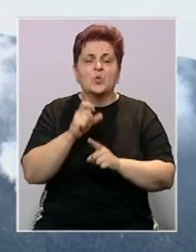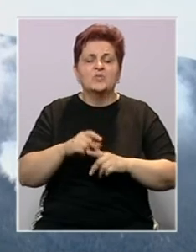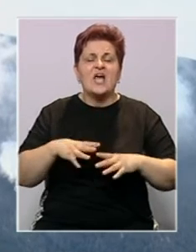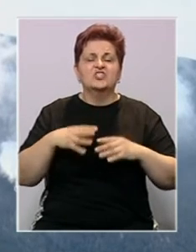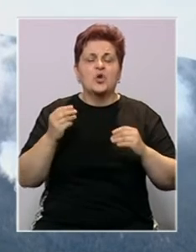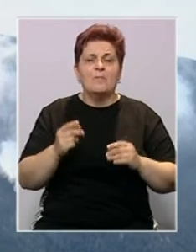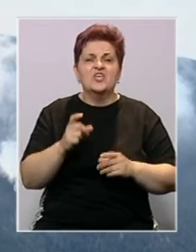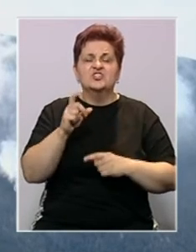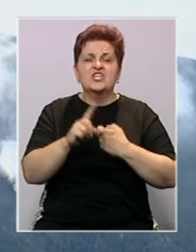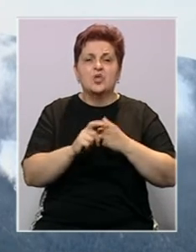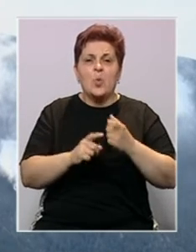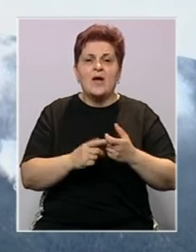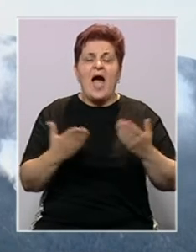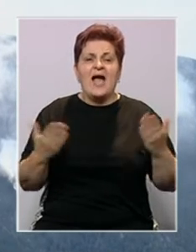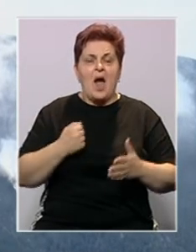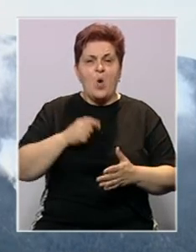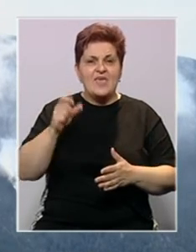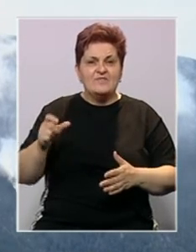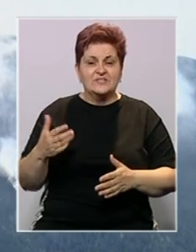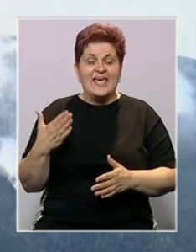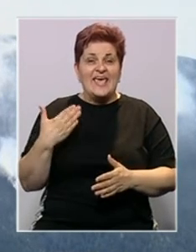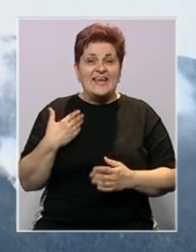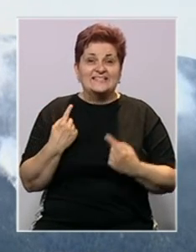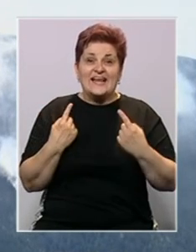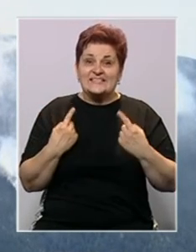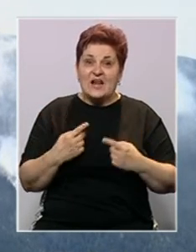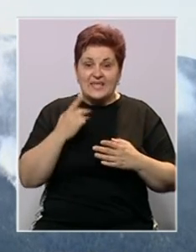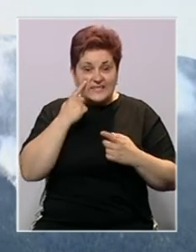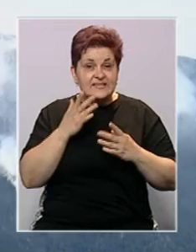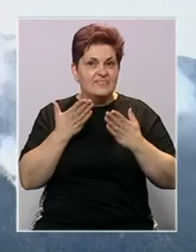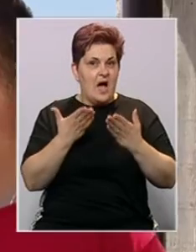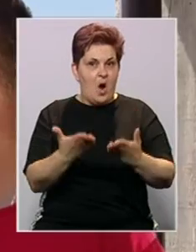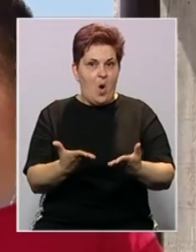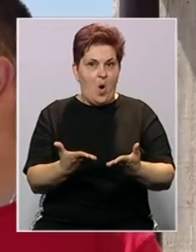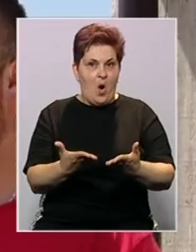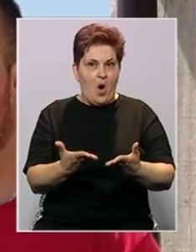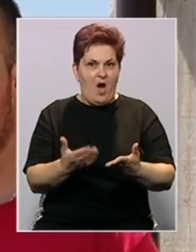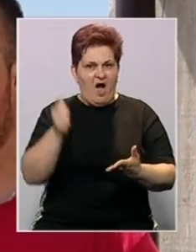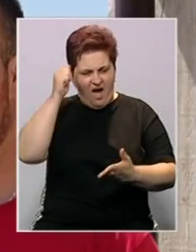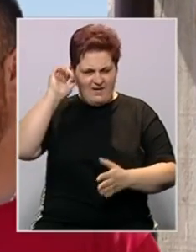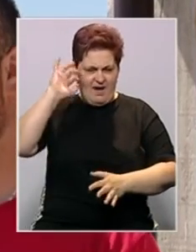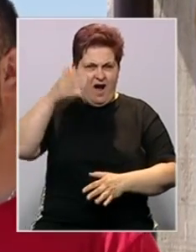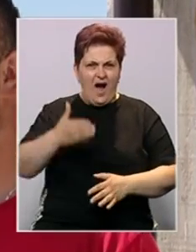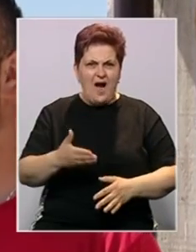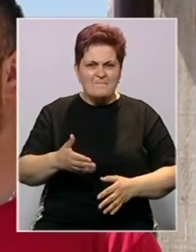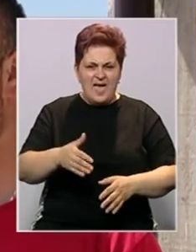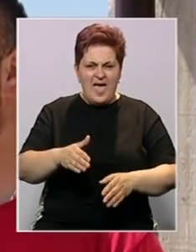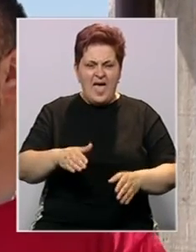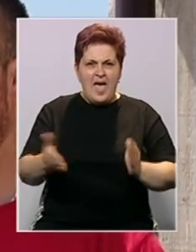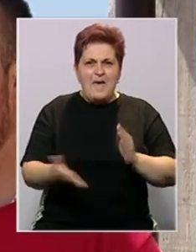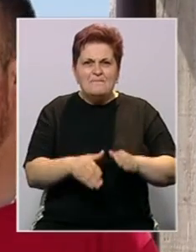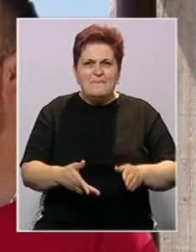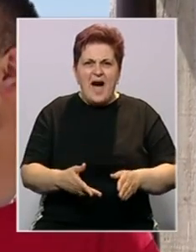Širokog brega, Čitloka, kao i vojska. Na terenu stanje izgleda ovako. Kamenja se obrušavaju, panjevi se obrušavaju,